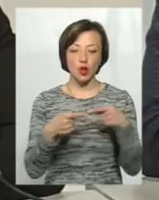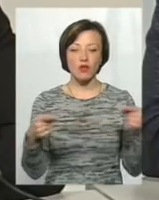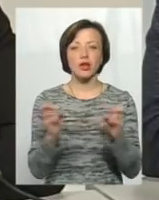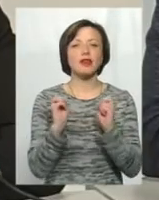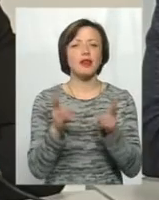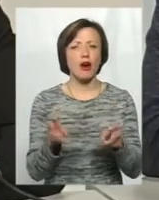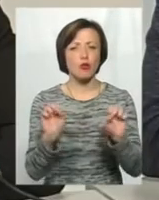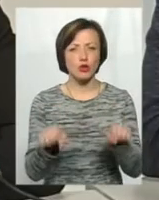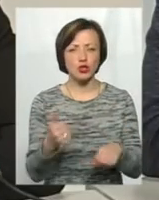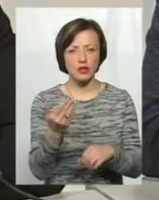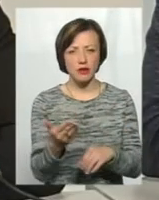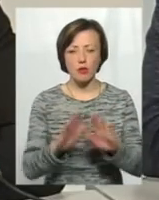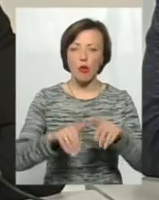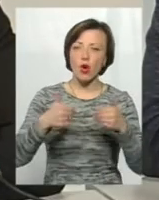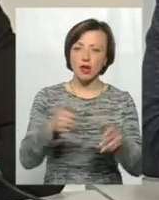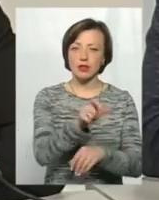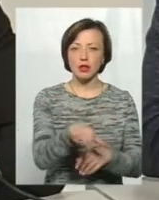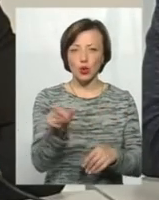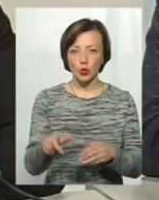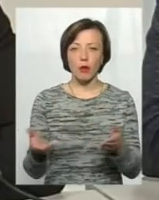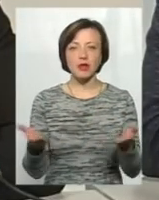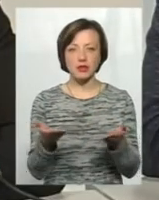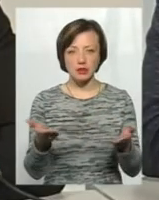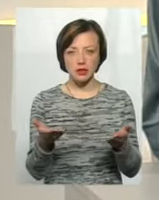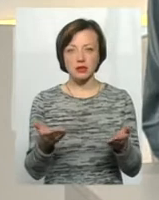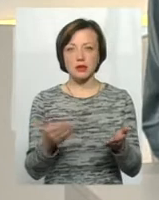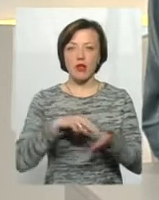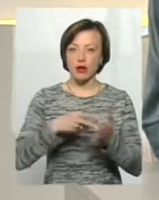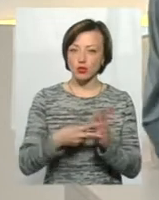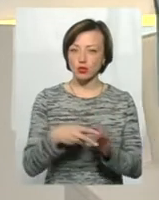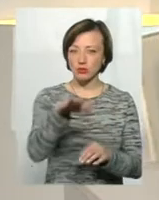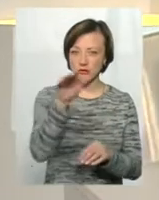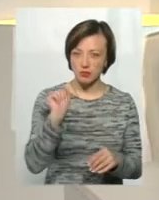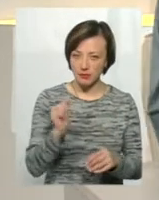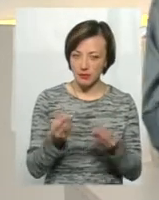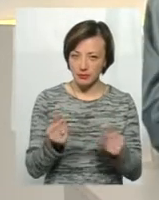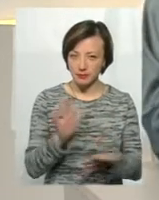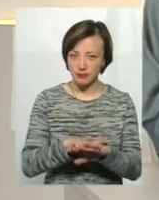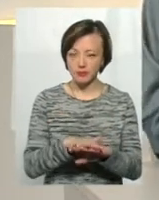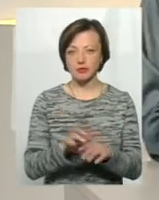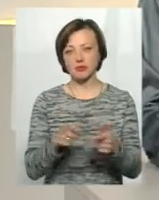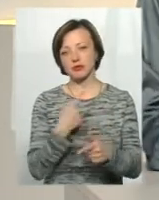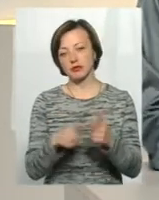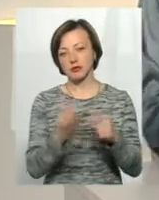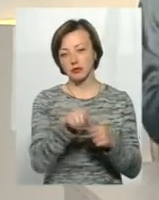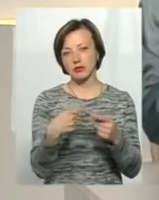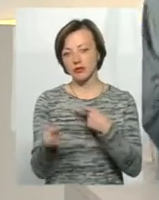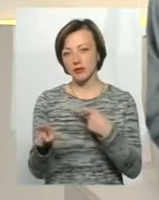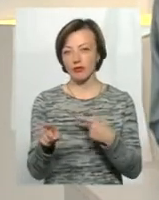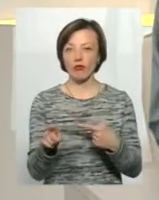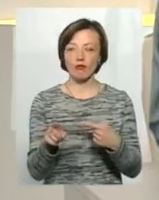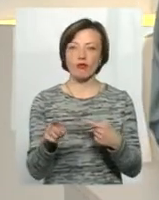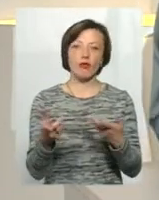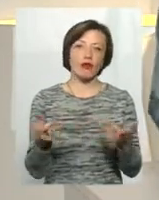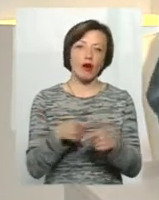можете, що порадити людям, які збираються, чи взяти кредит в банку, чи в одному, чи в іншому, чи в третьому,